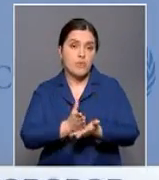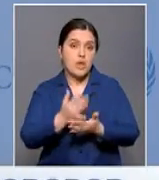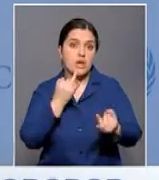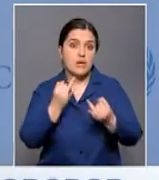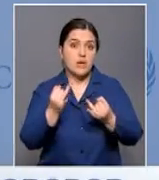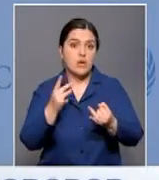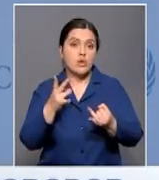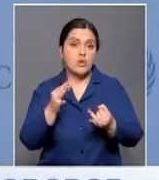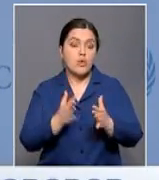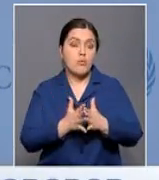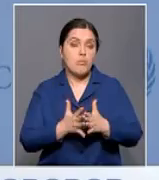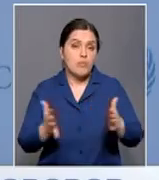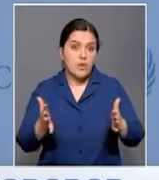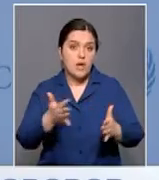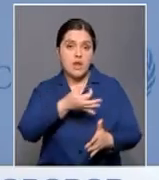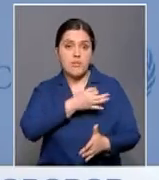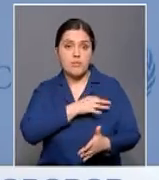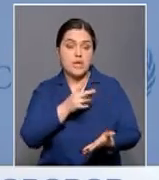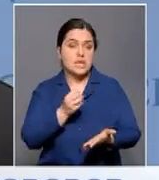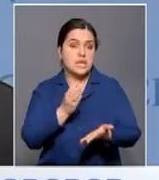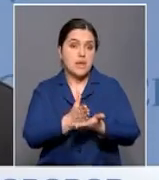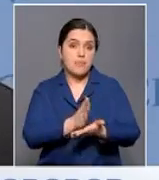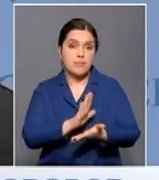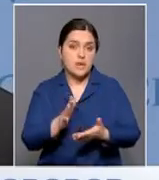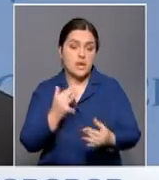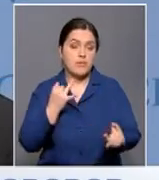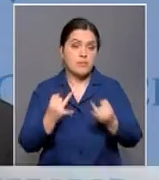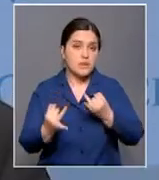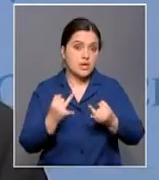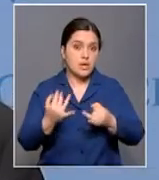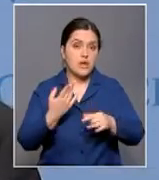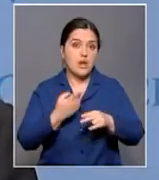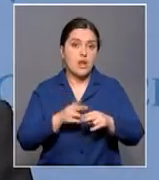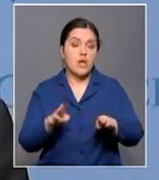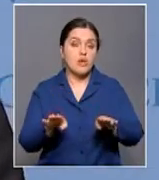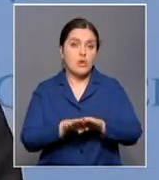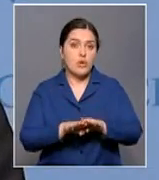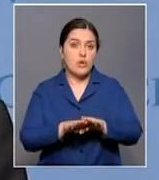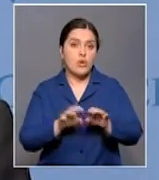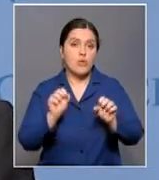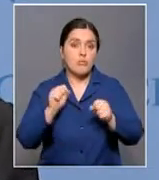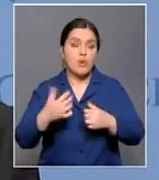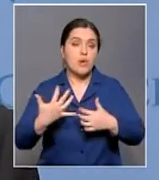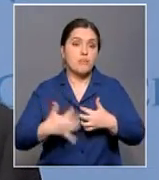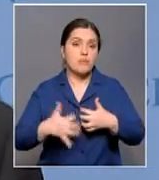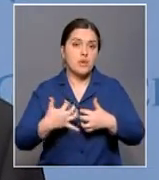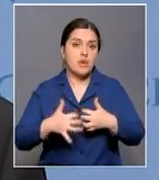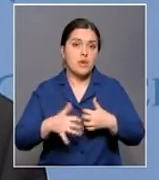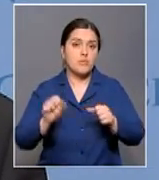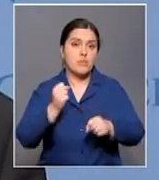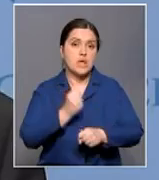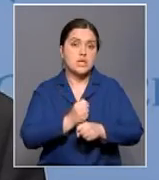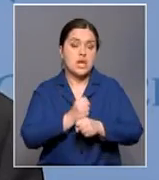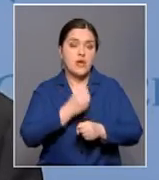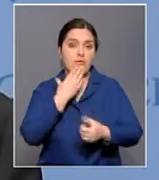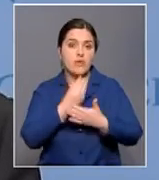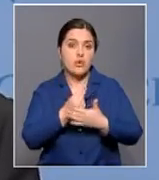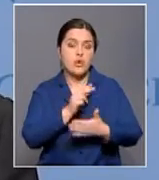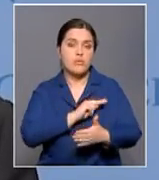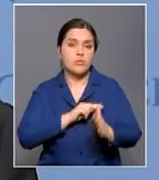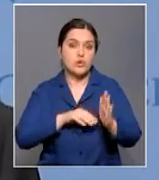намного более продуктивными непрямые переговоры, потому что в таком случае посредник может сделать свою работу лучше.